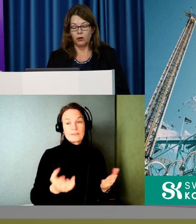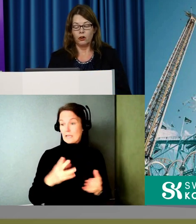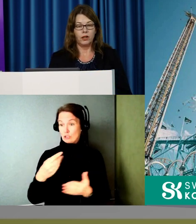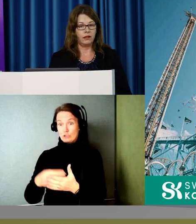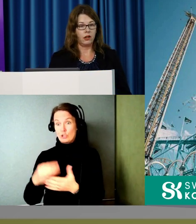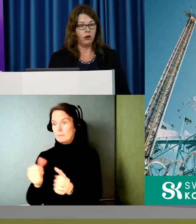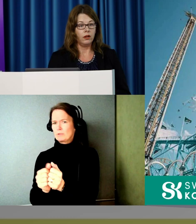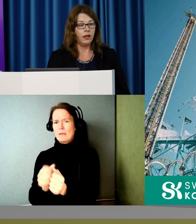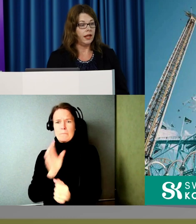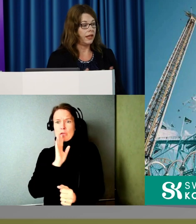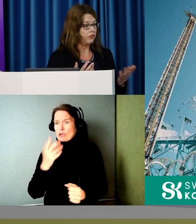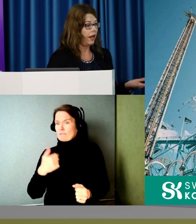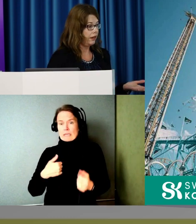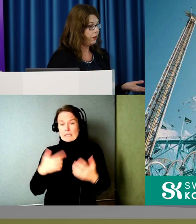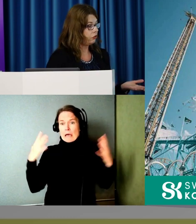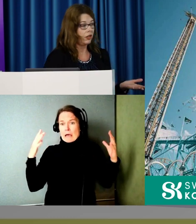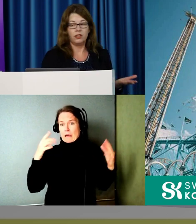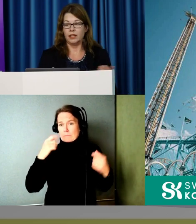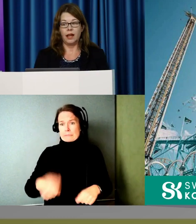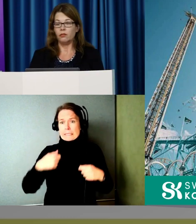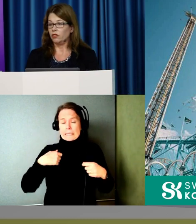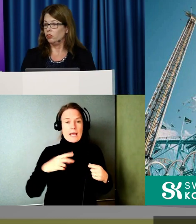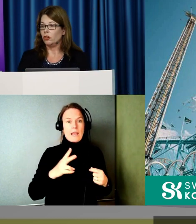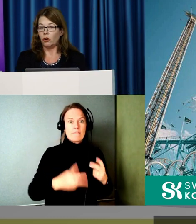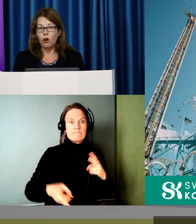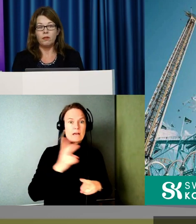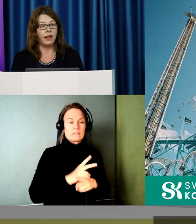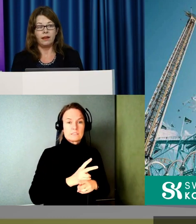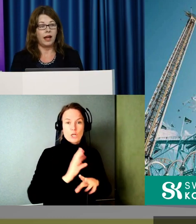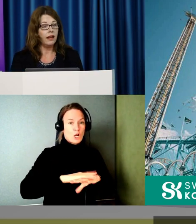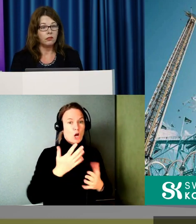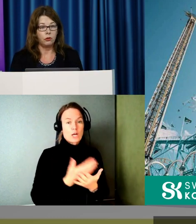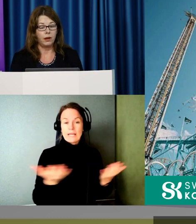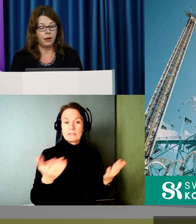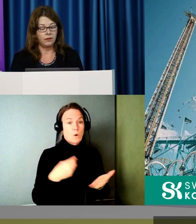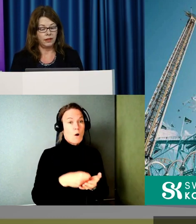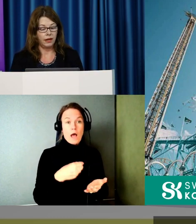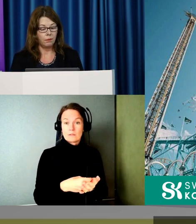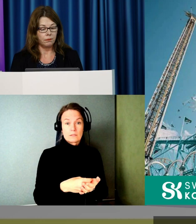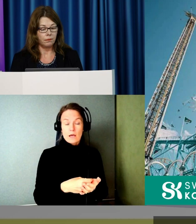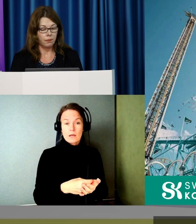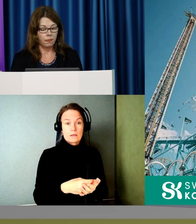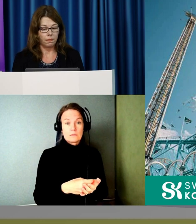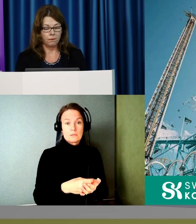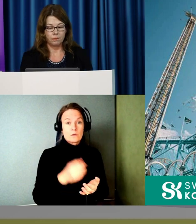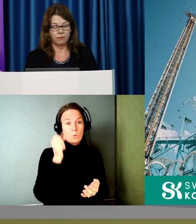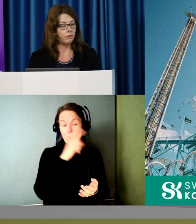som de inte behöver eller ska ha. Eller kanske allra värst, de kanske inte kan, de kanske inte klarar av att handla alls på de här hemsidorna.